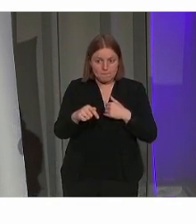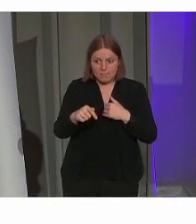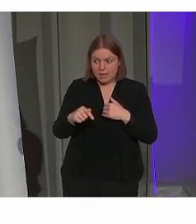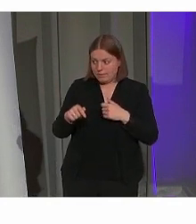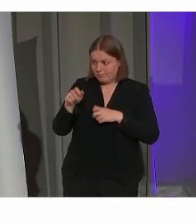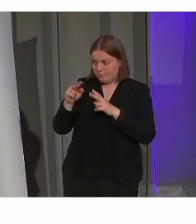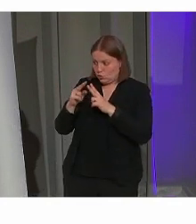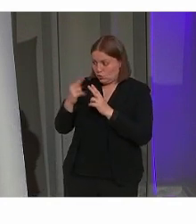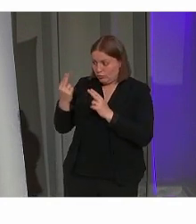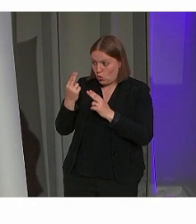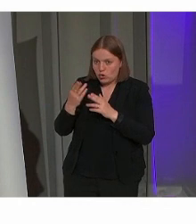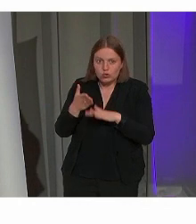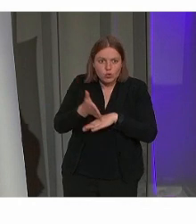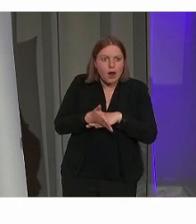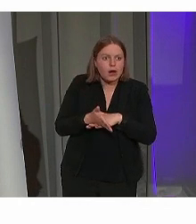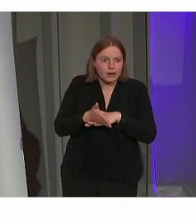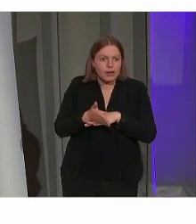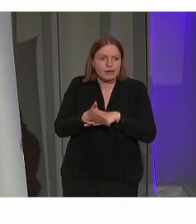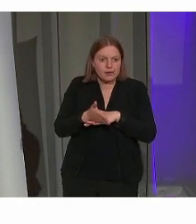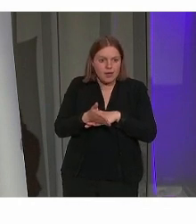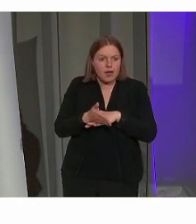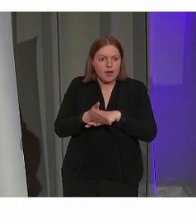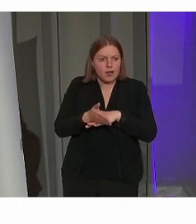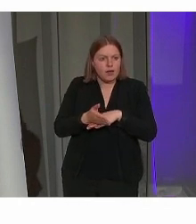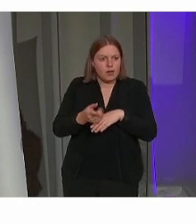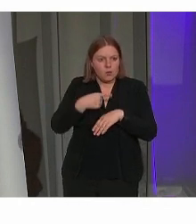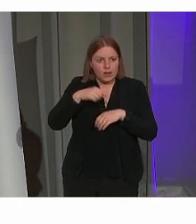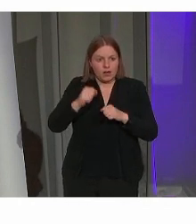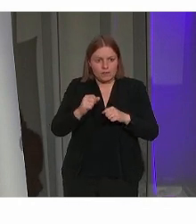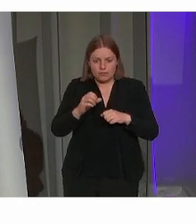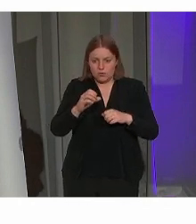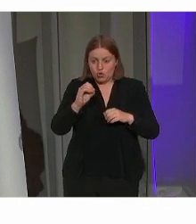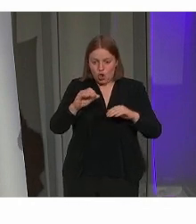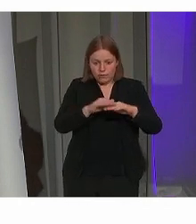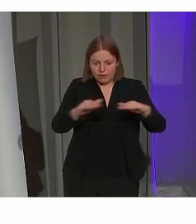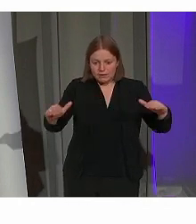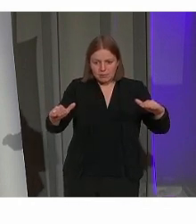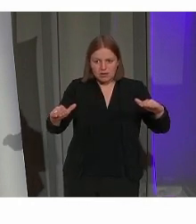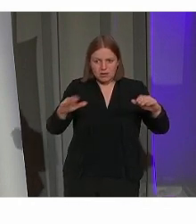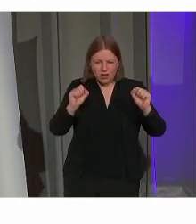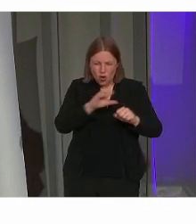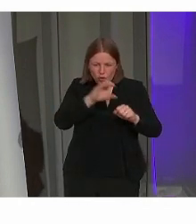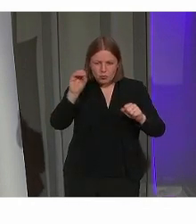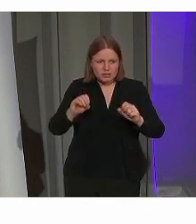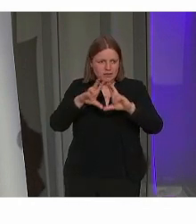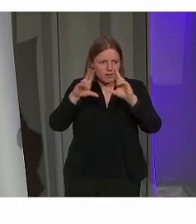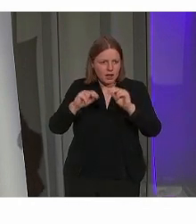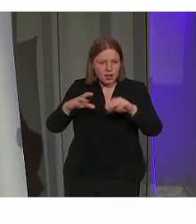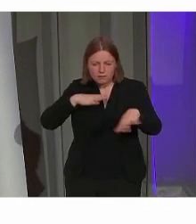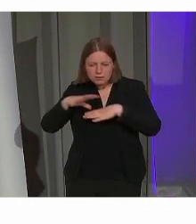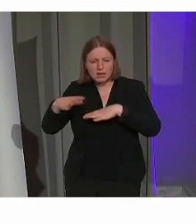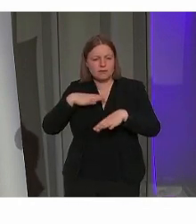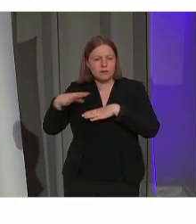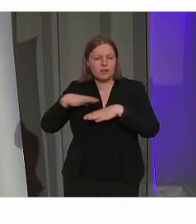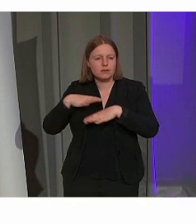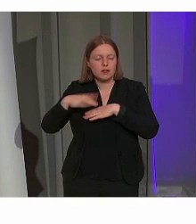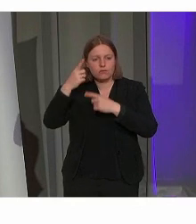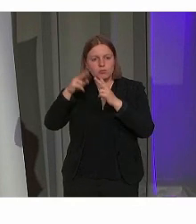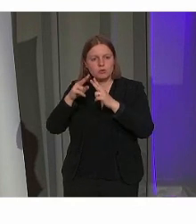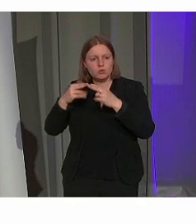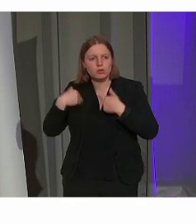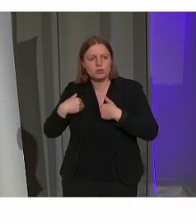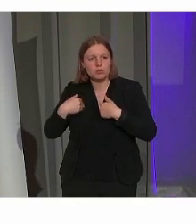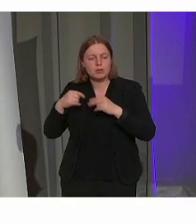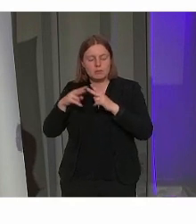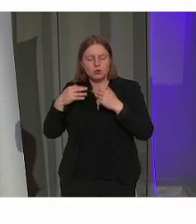problematiek is, dat we die op de gelijkvloers wel 100% van dat verhaal kunnen vertellen. En kunnen zorgen dat ze de essentie